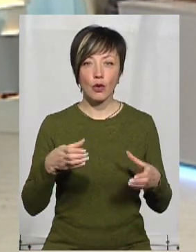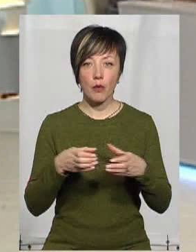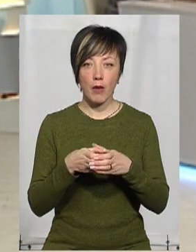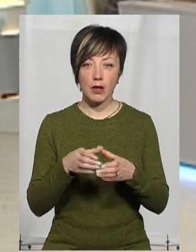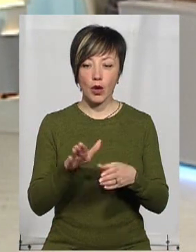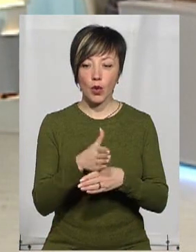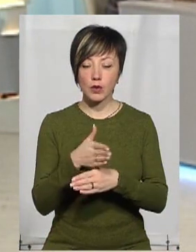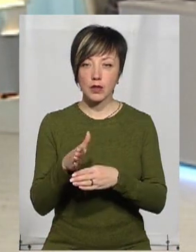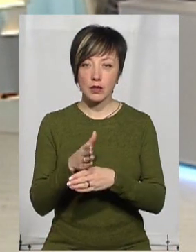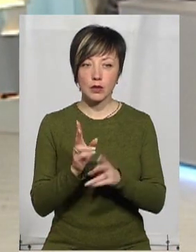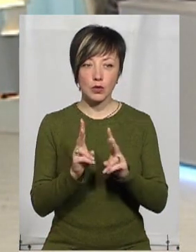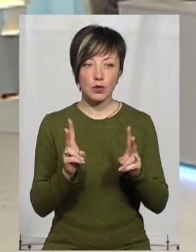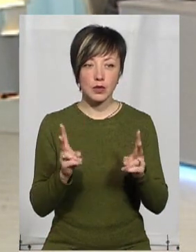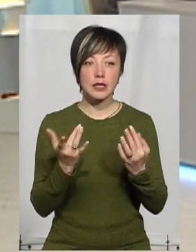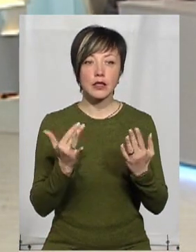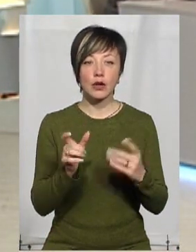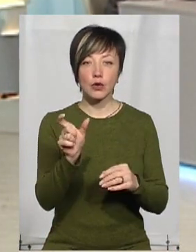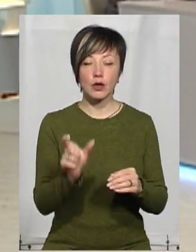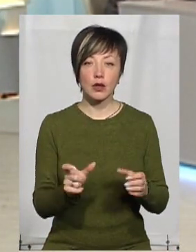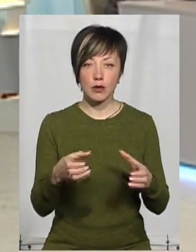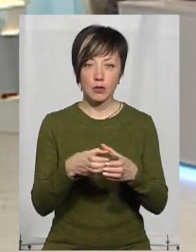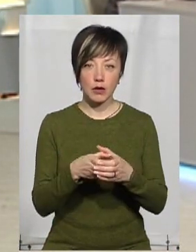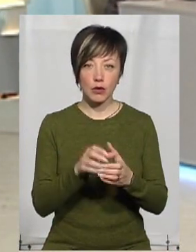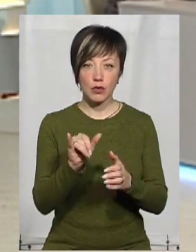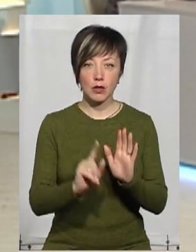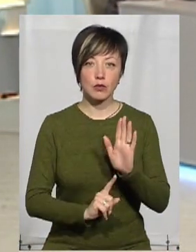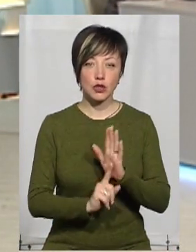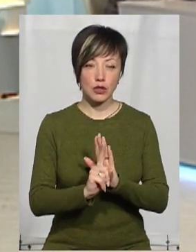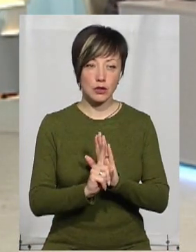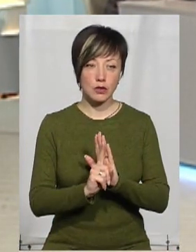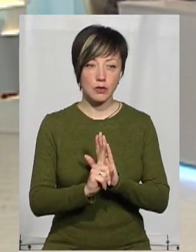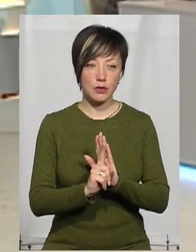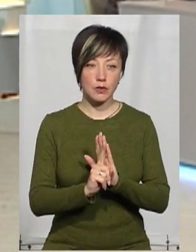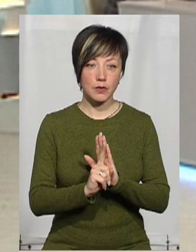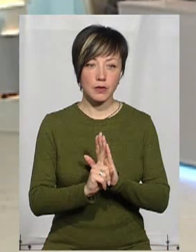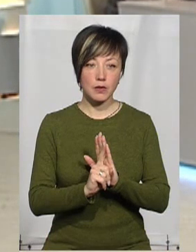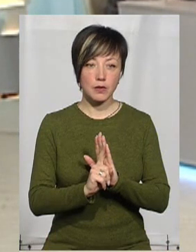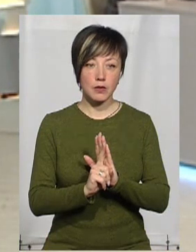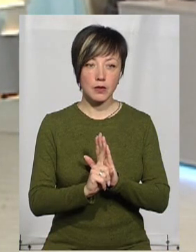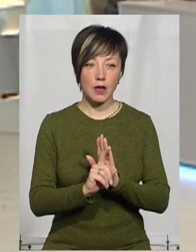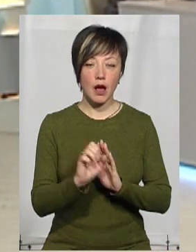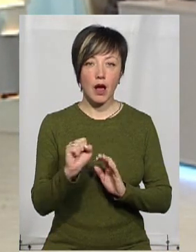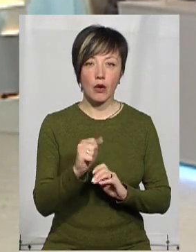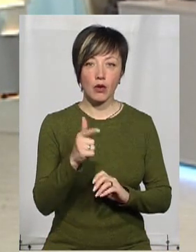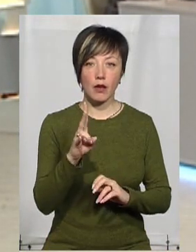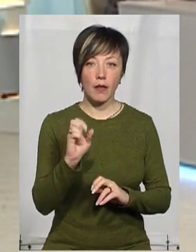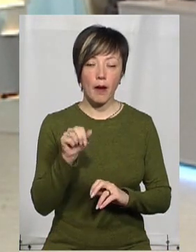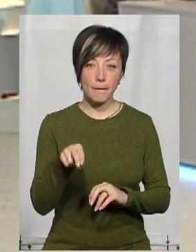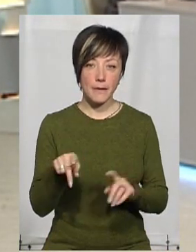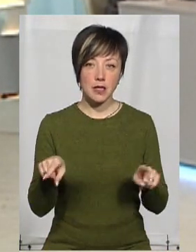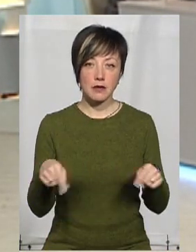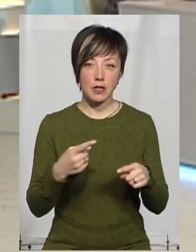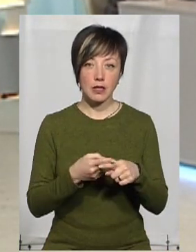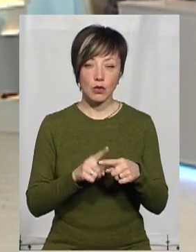напряму спілкується. Скільки людей у вашій команді? В нас почалось, Альона НАП створила таку групу,